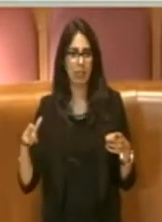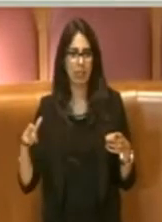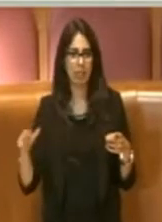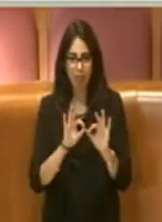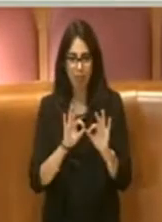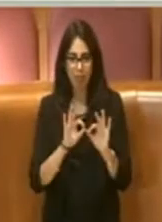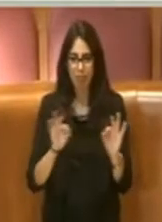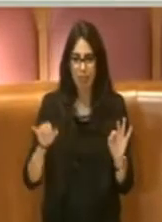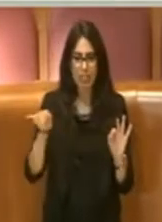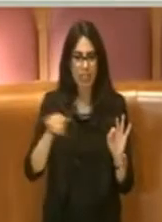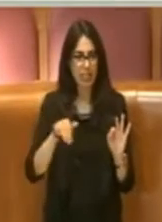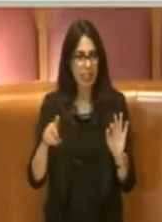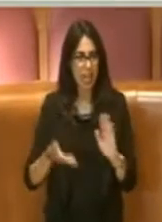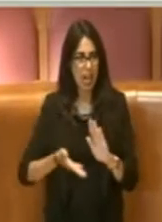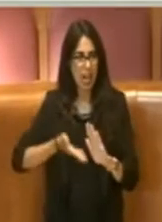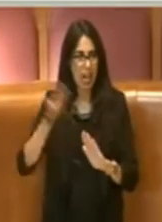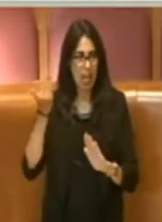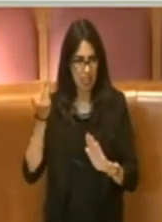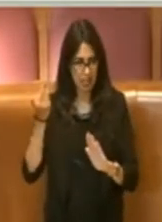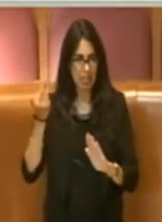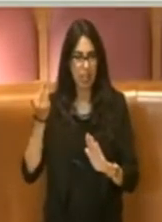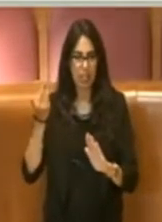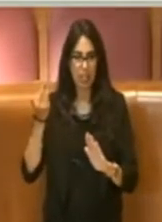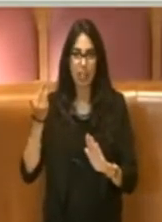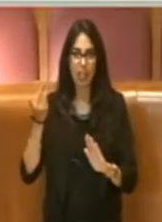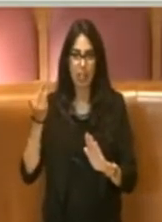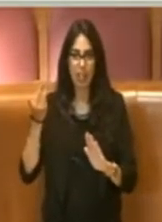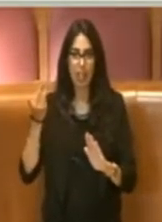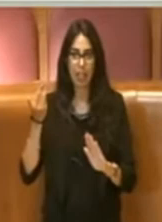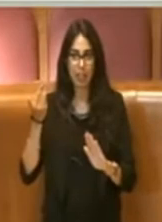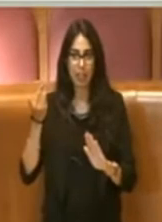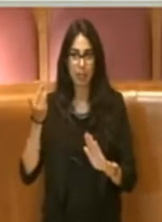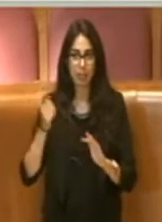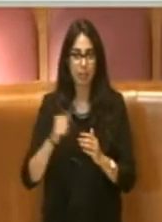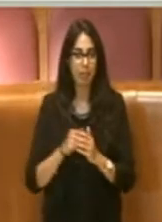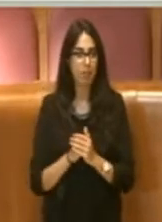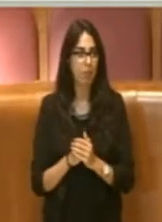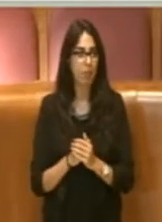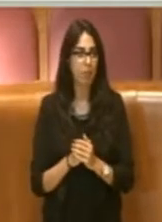emendamento è necessario per correttezza e coerenza.